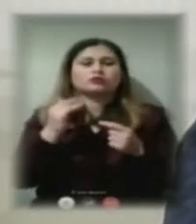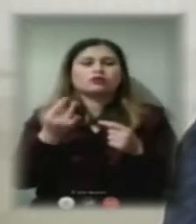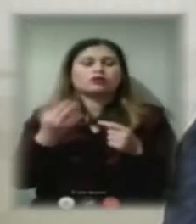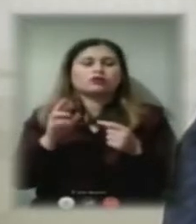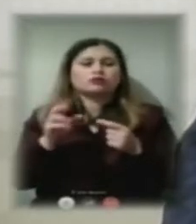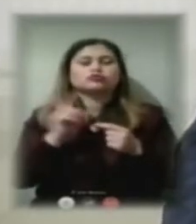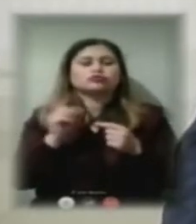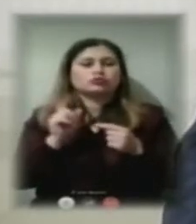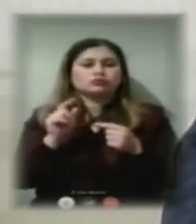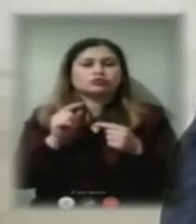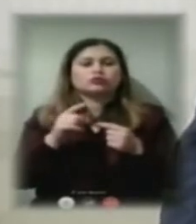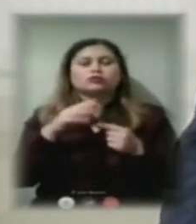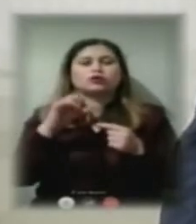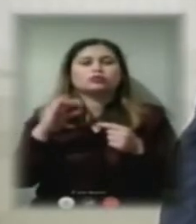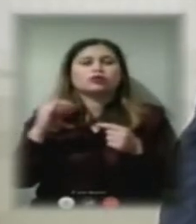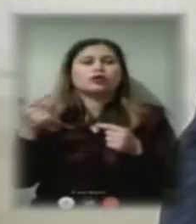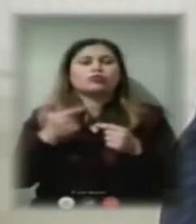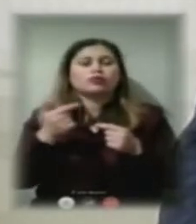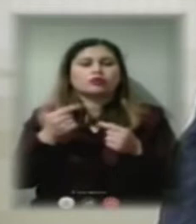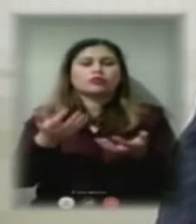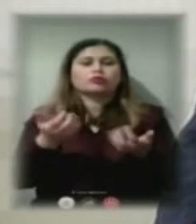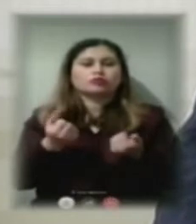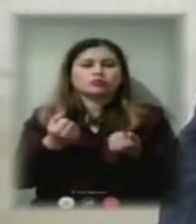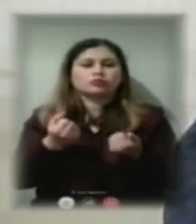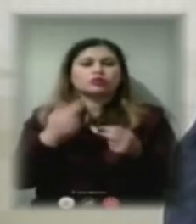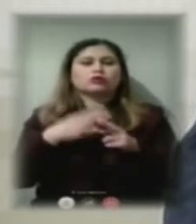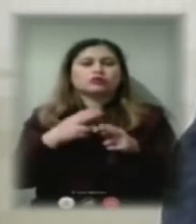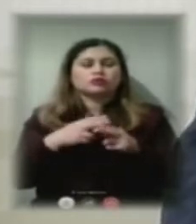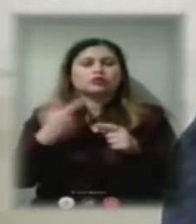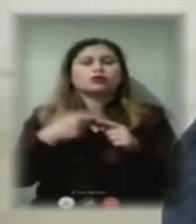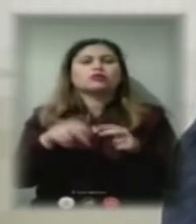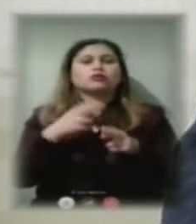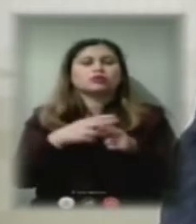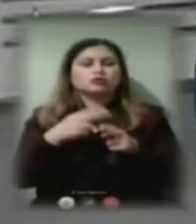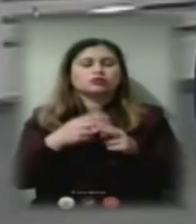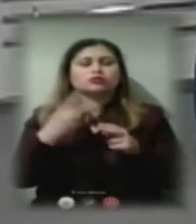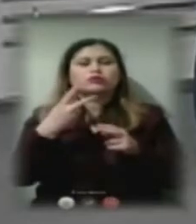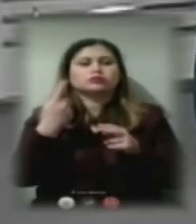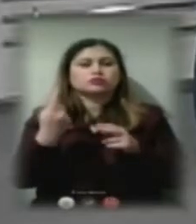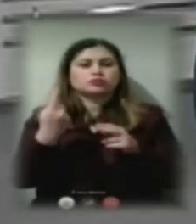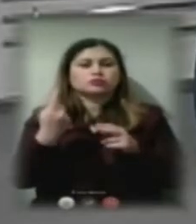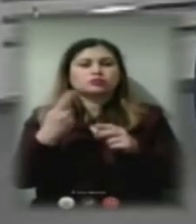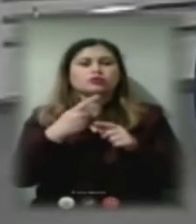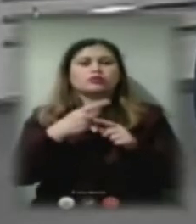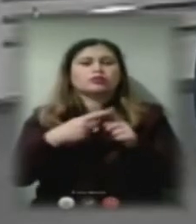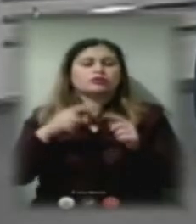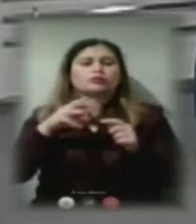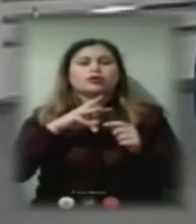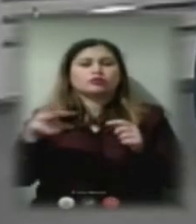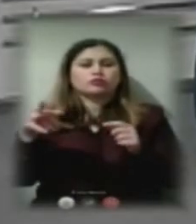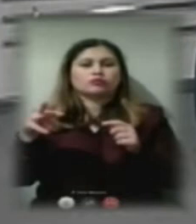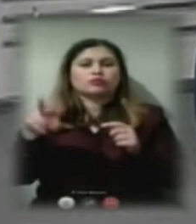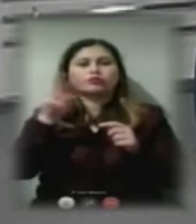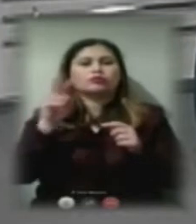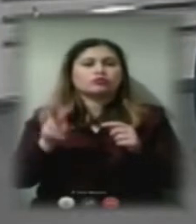територіальна громада отримала кредит, і це кредит 21,5 мільйонів доларів, які